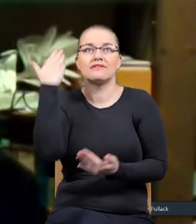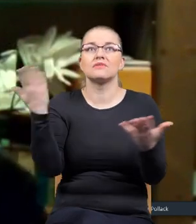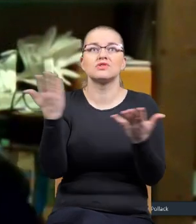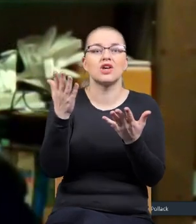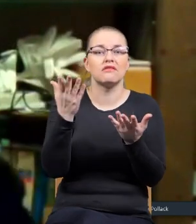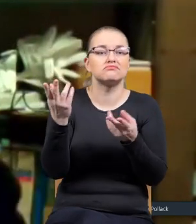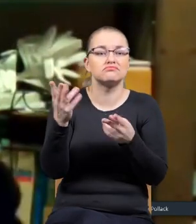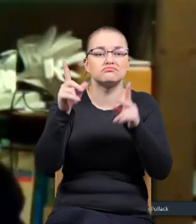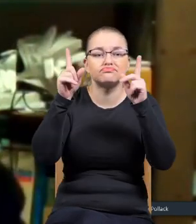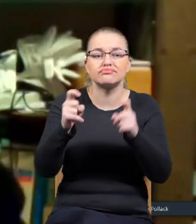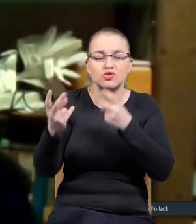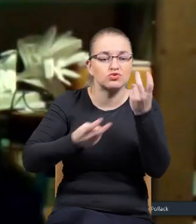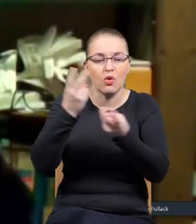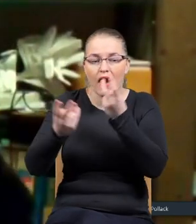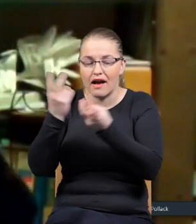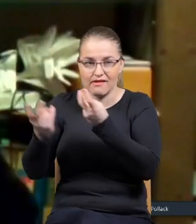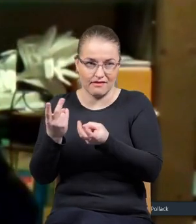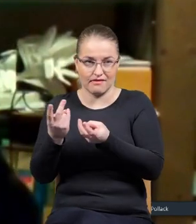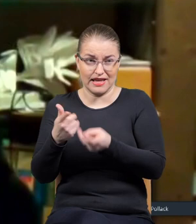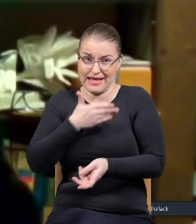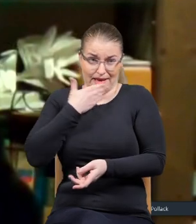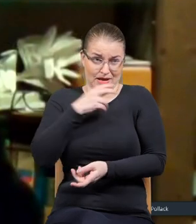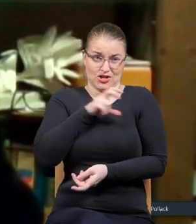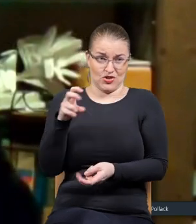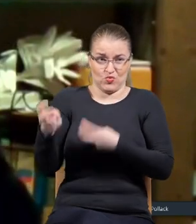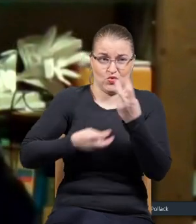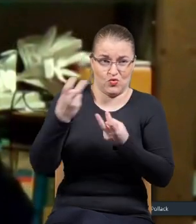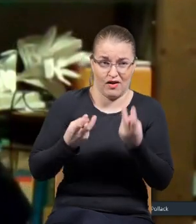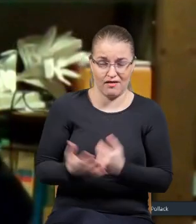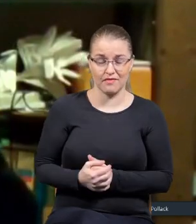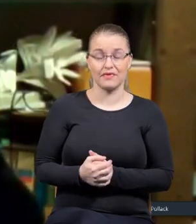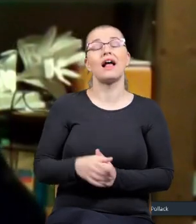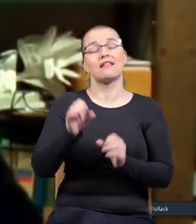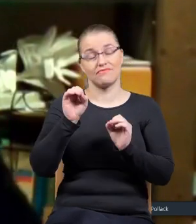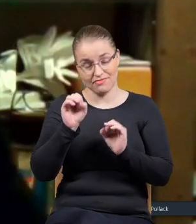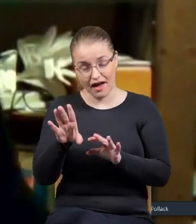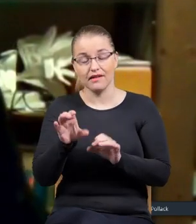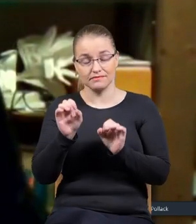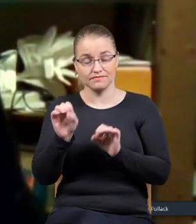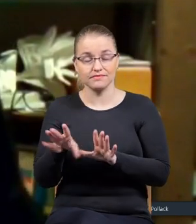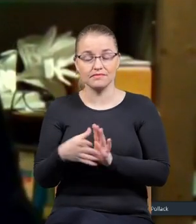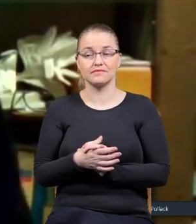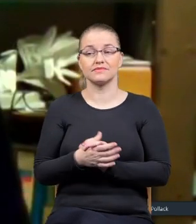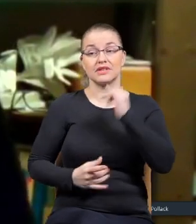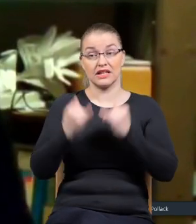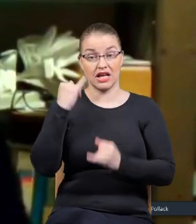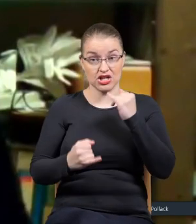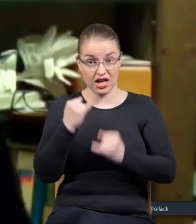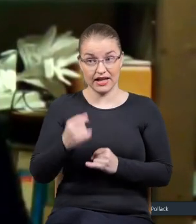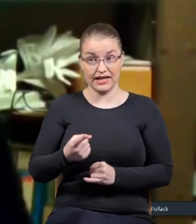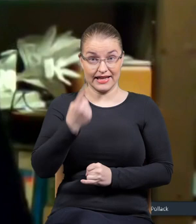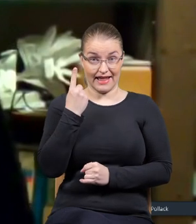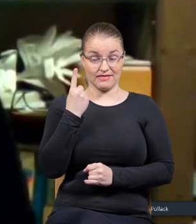zacząć szukać. No tak. I też nie mam czasu na to. Ale oczywiście, no tak to jest. Jeszcze jedno,